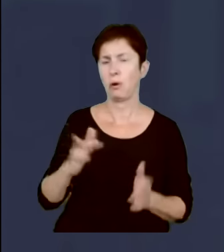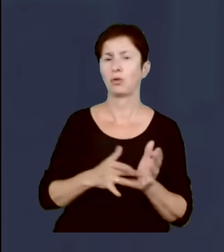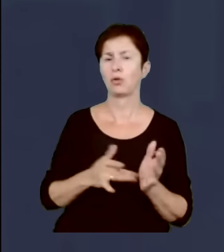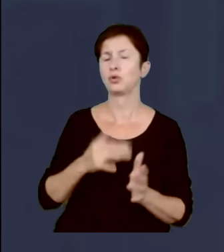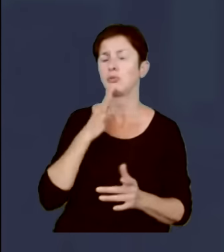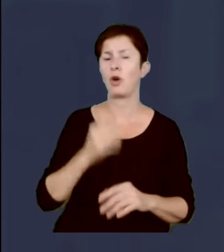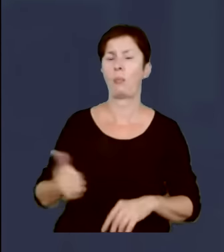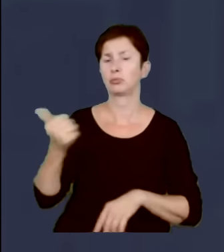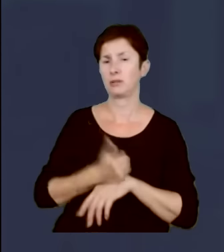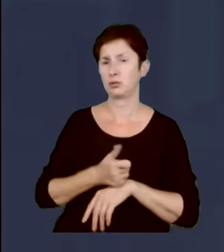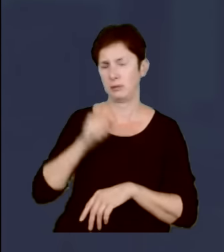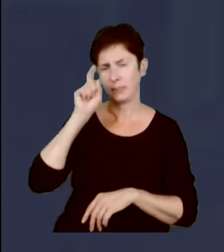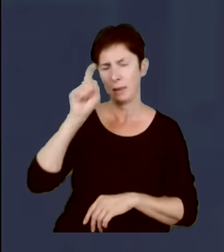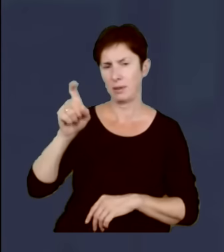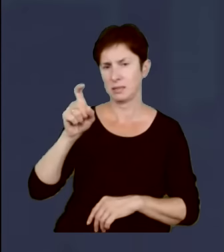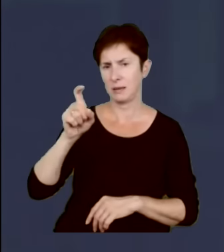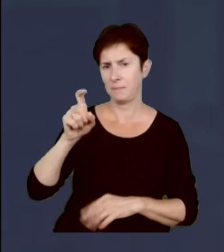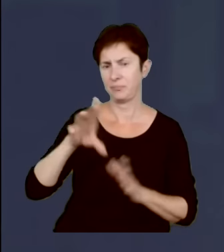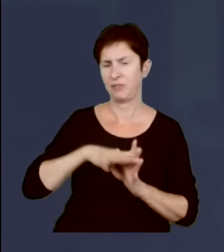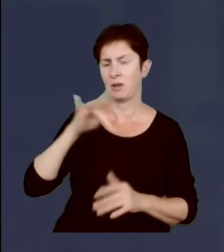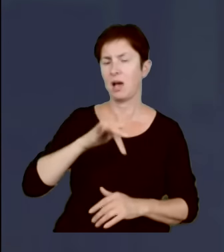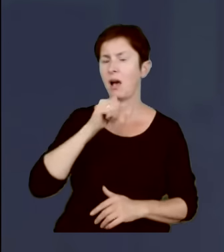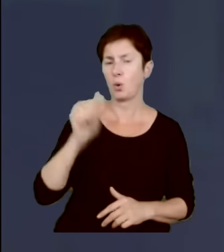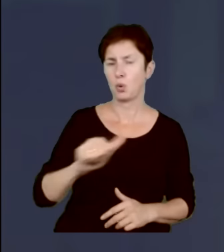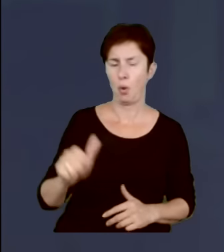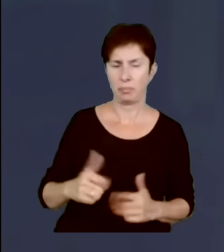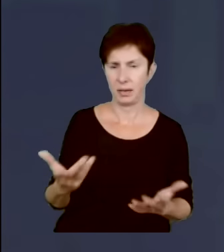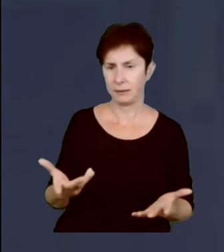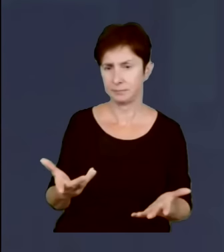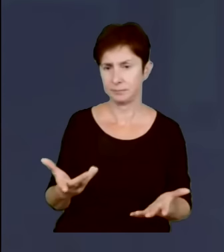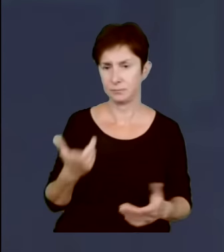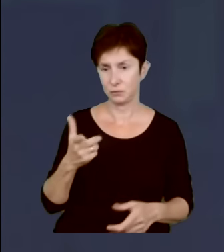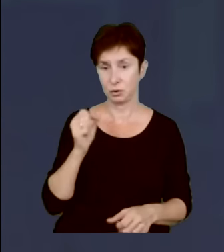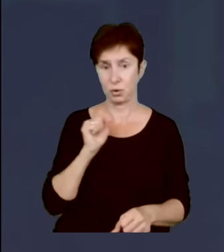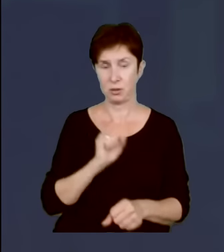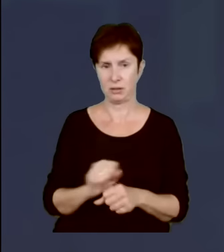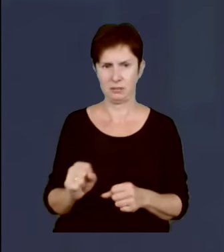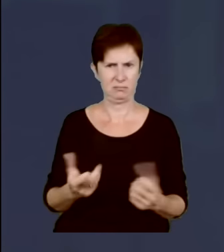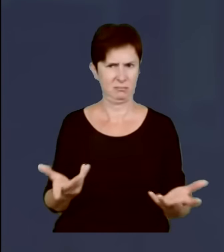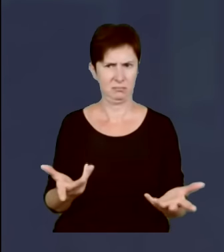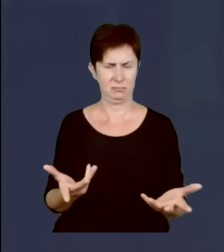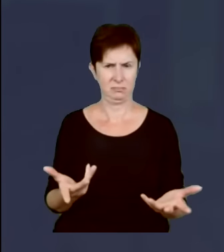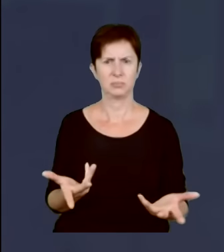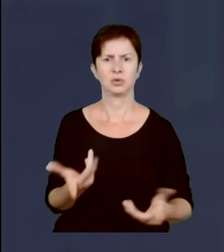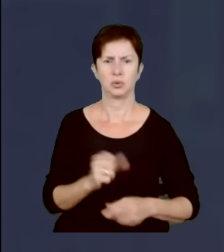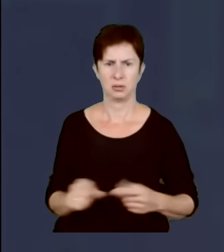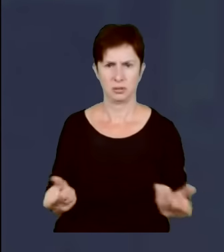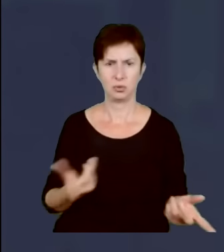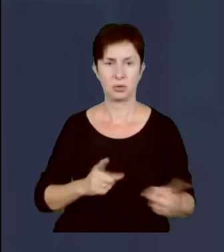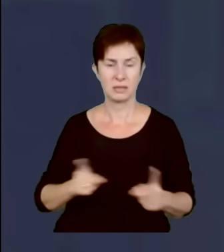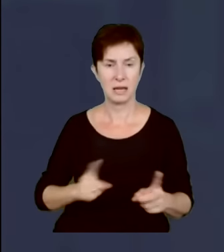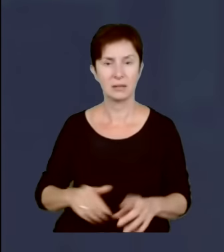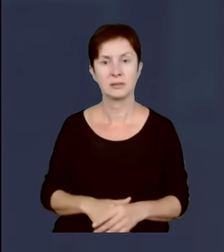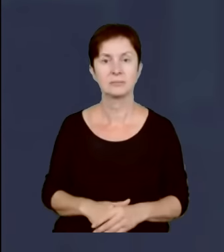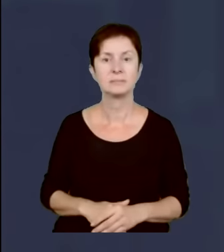niemieckim w Europie. To jest... Cóż, jakiś hołd jest, prawda? Co to jest?